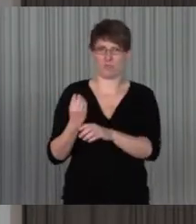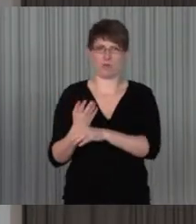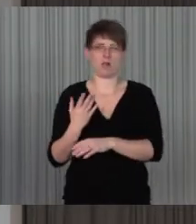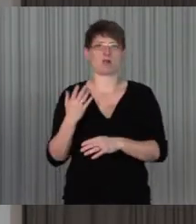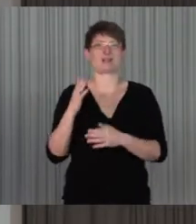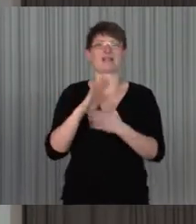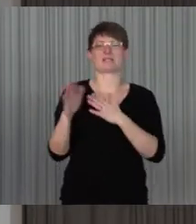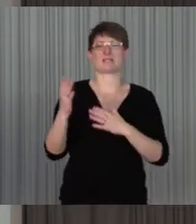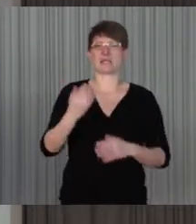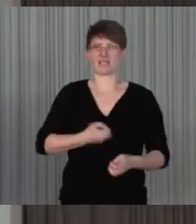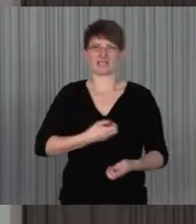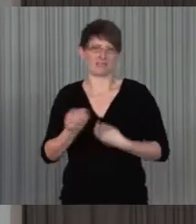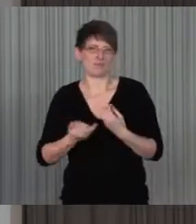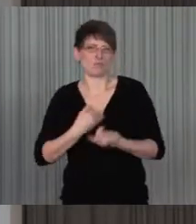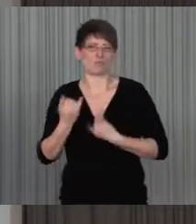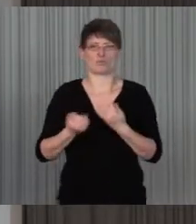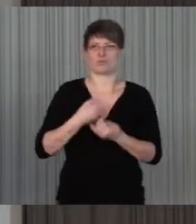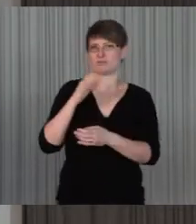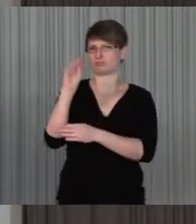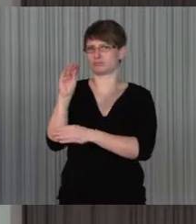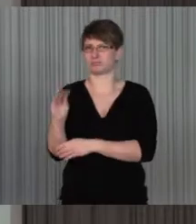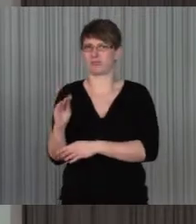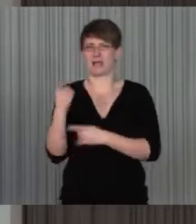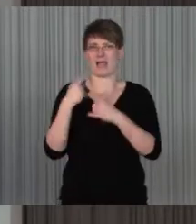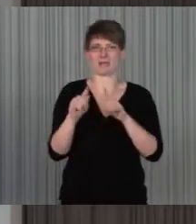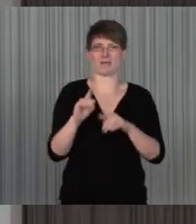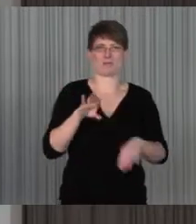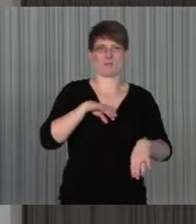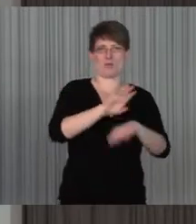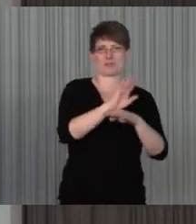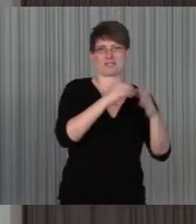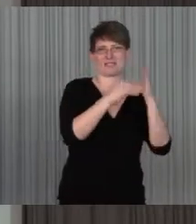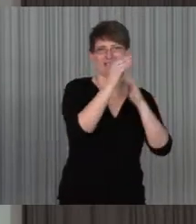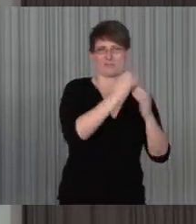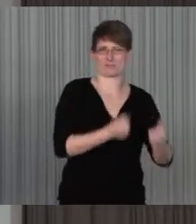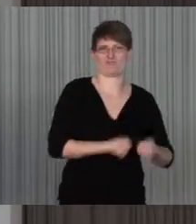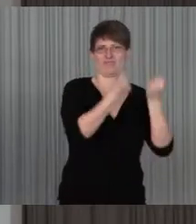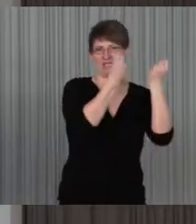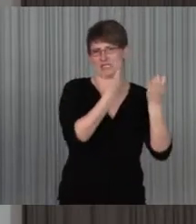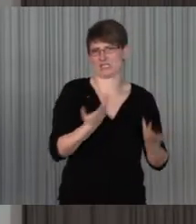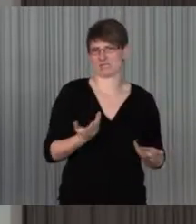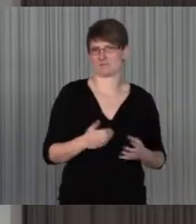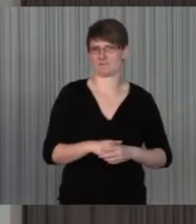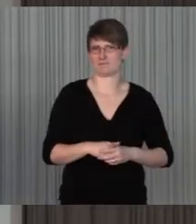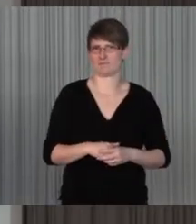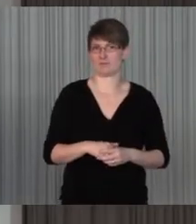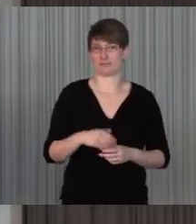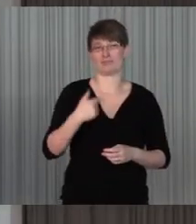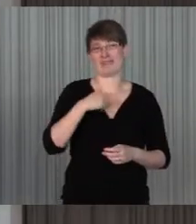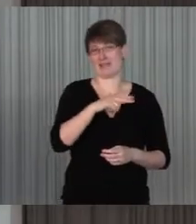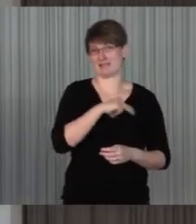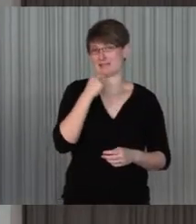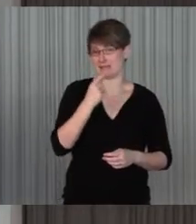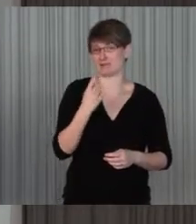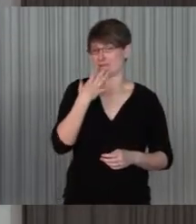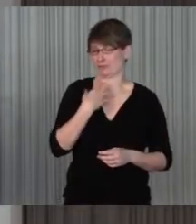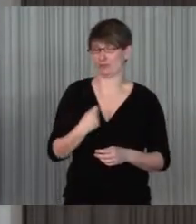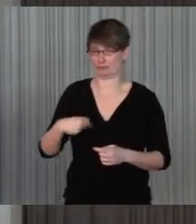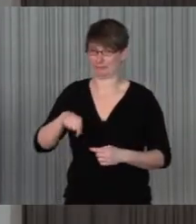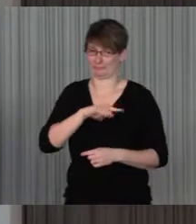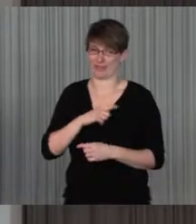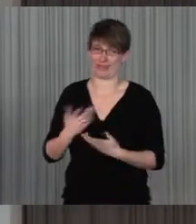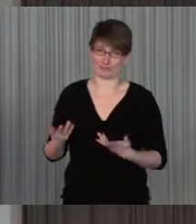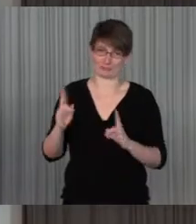wo man eben sehr viel intuitiver arbeiten kann, als es viele andere LOD-Systeme sind. Das ist doch ehrlich gesagt das, was wir uns auch alle wünschen, nicht nur.